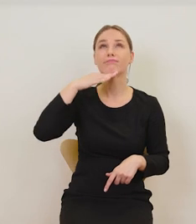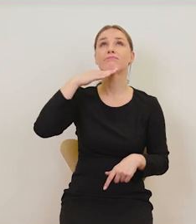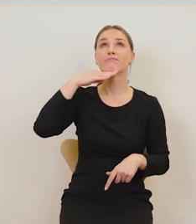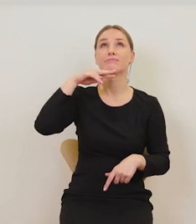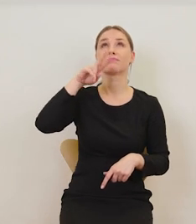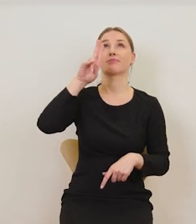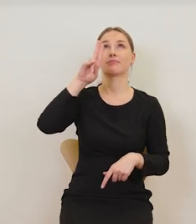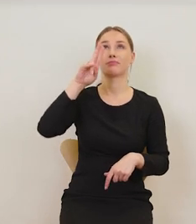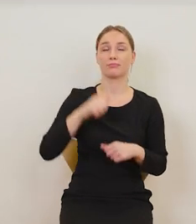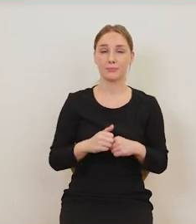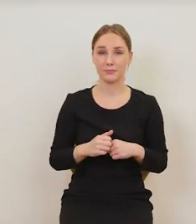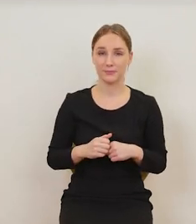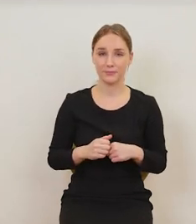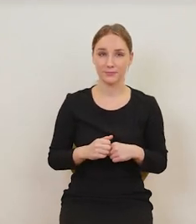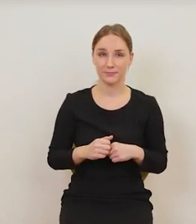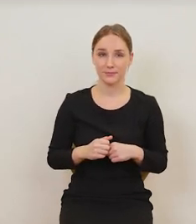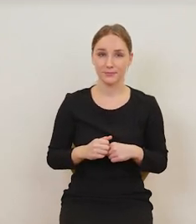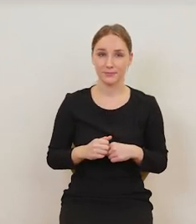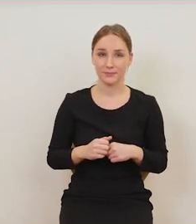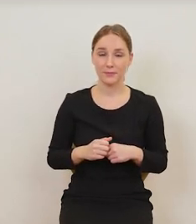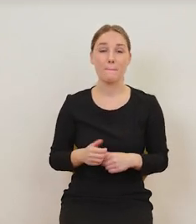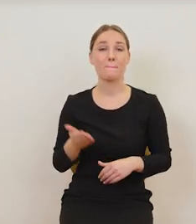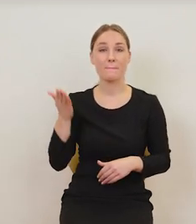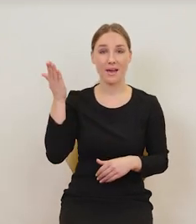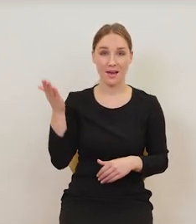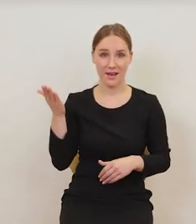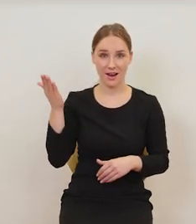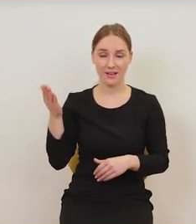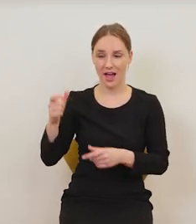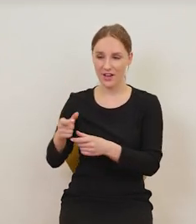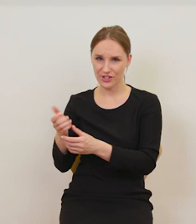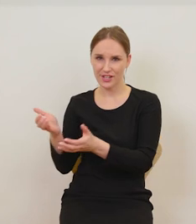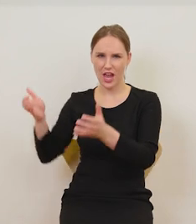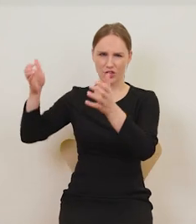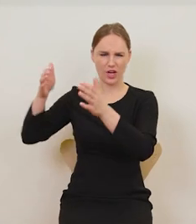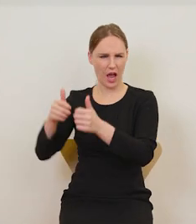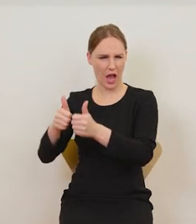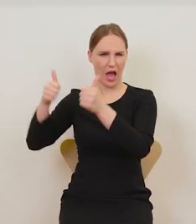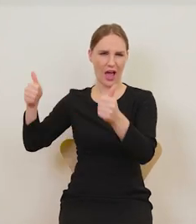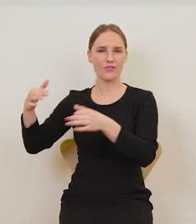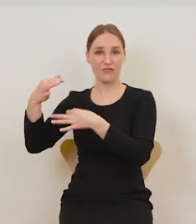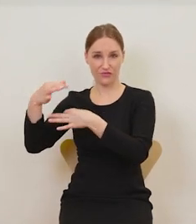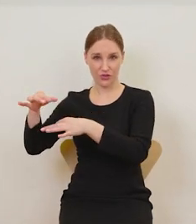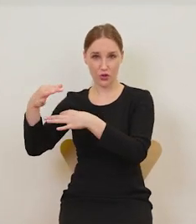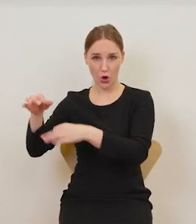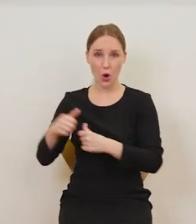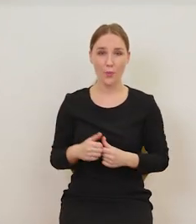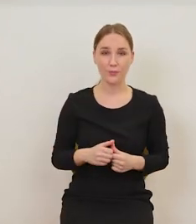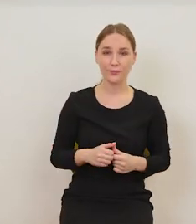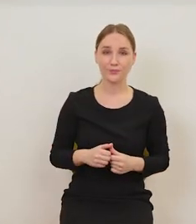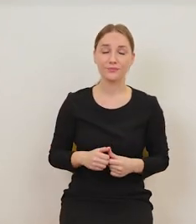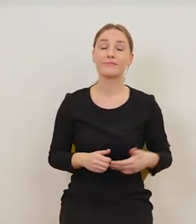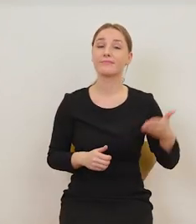W jednej ręce trzyma duży, duży kieliszek czy kielich wina. W